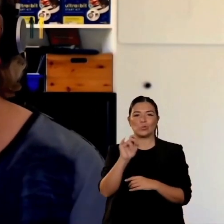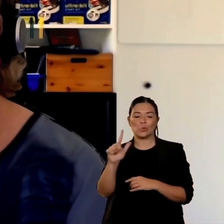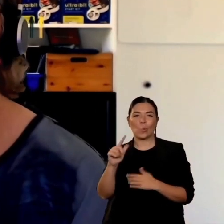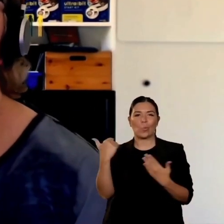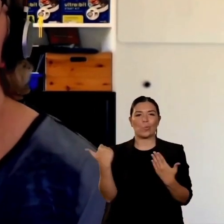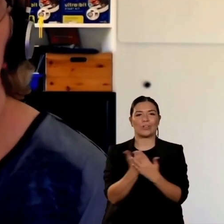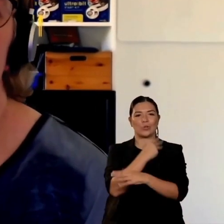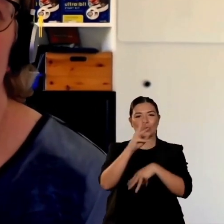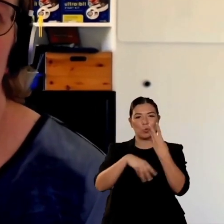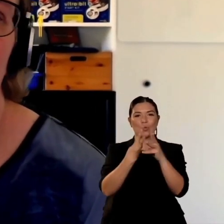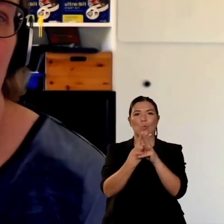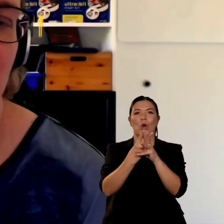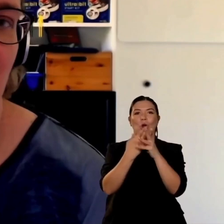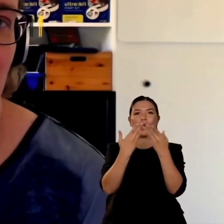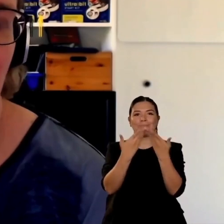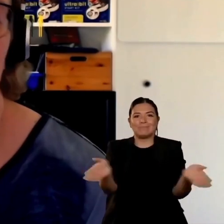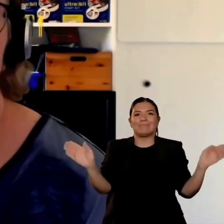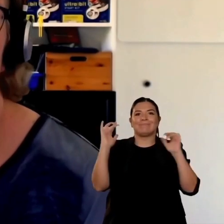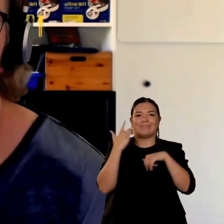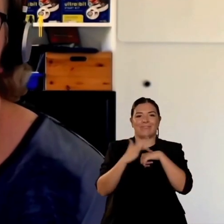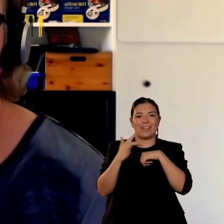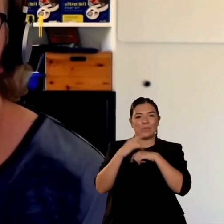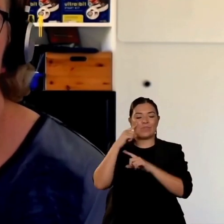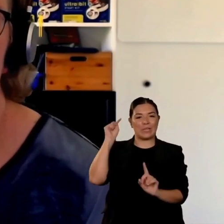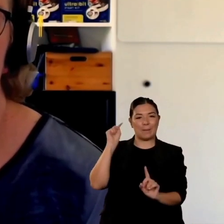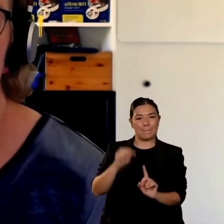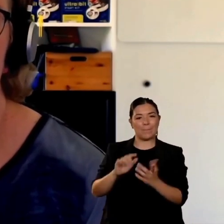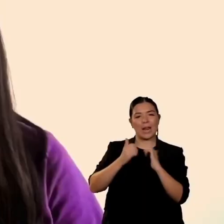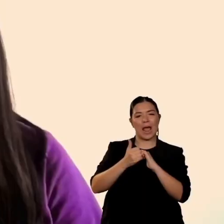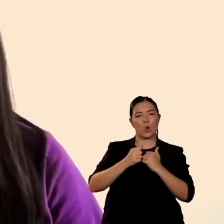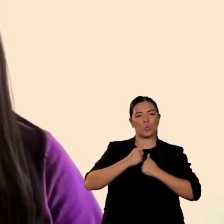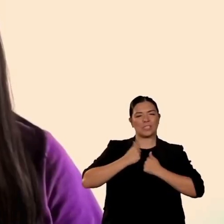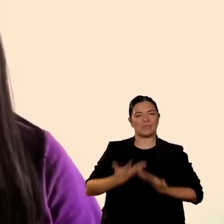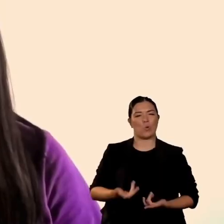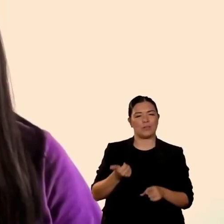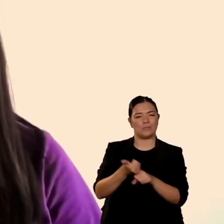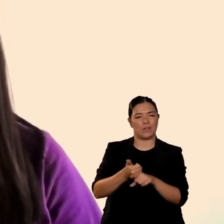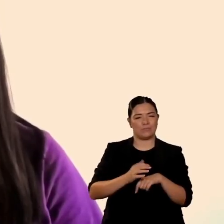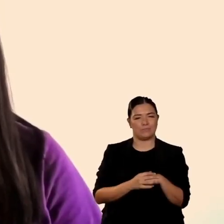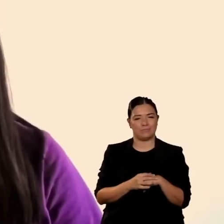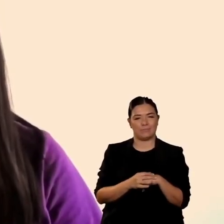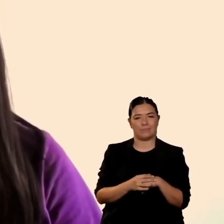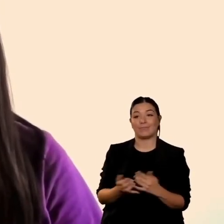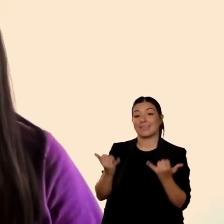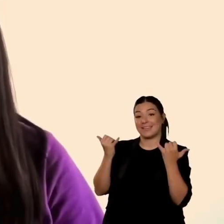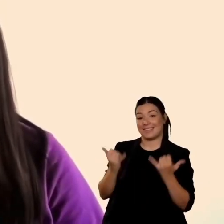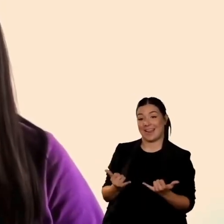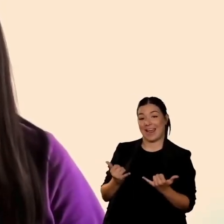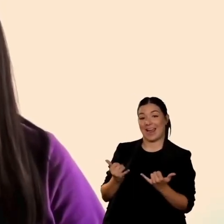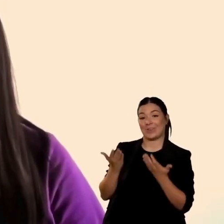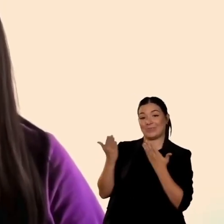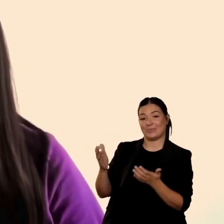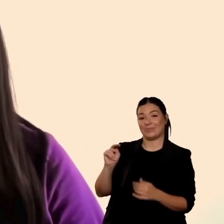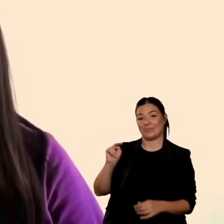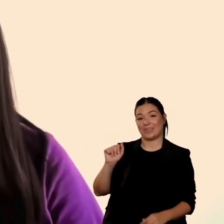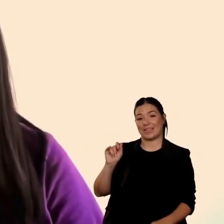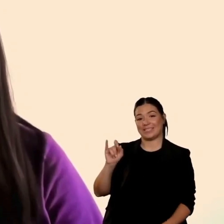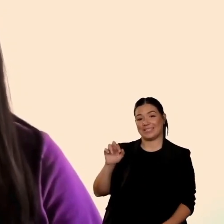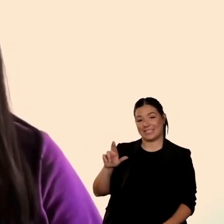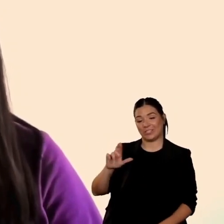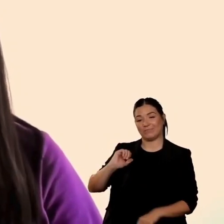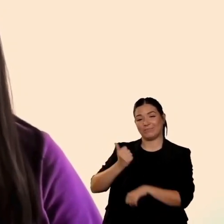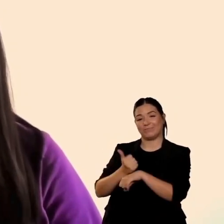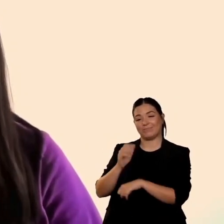l'anno scorso ha fatto tradurre scratch il mio nome è Nasi Khan Shaikat